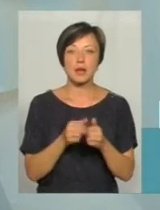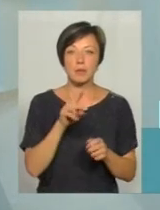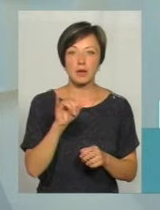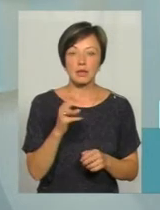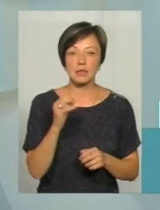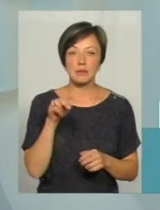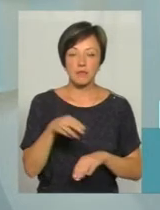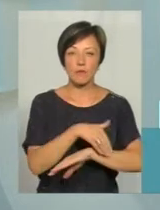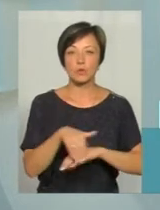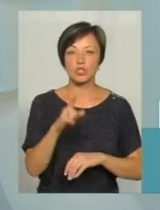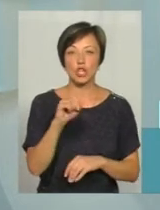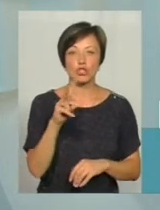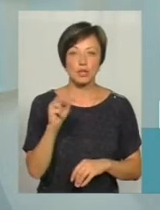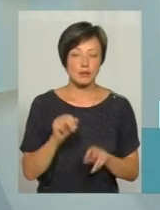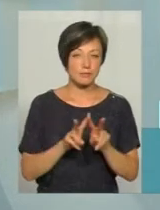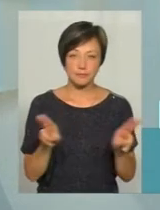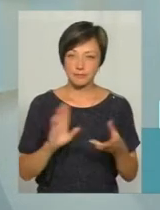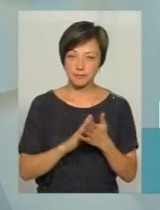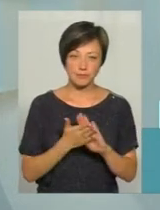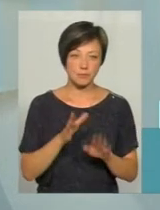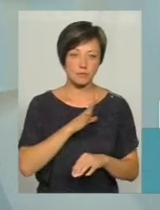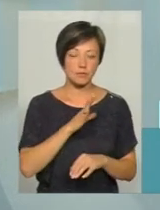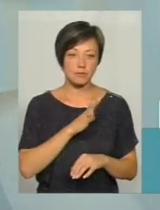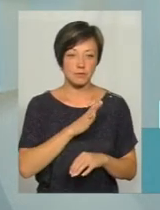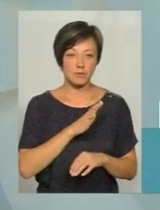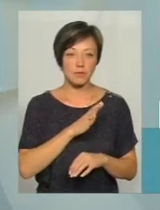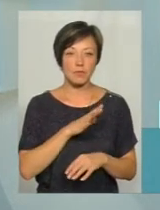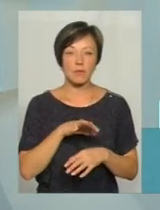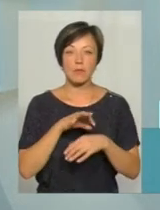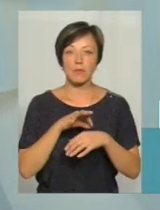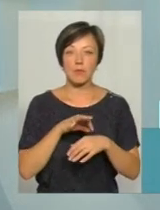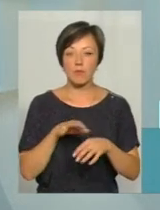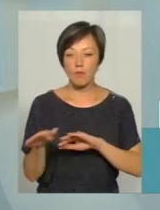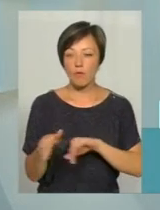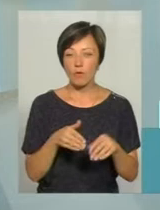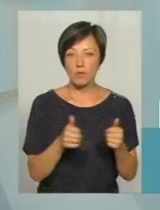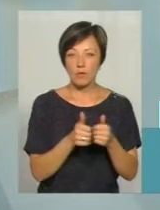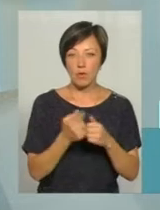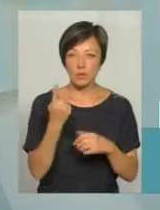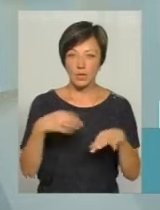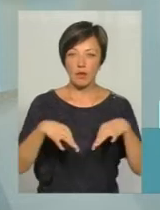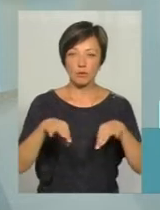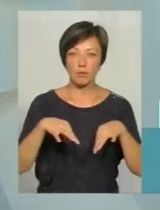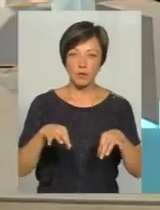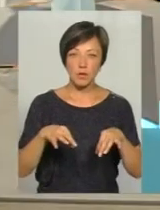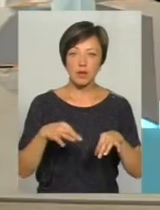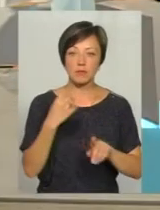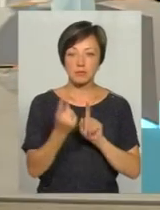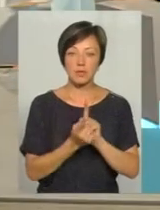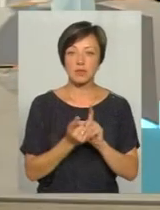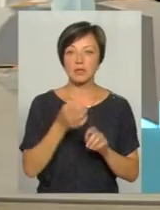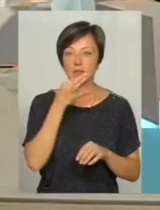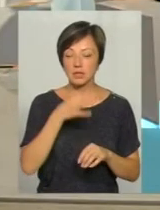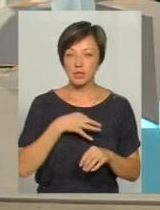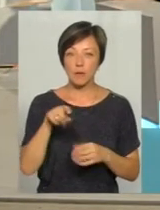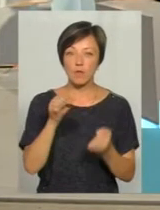на вулиці Зарічанській така сама ситуація була, де, коли ми вже проходили повз, один з автомобілістів нас підізвав і каже, там якийсь